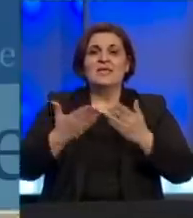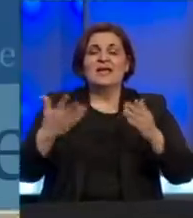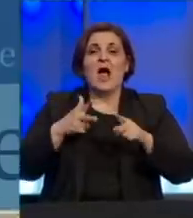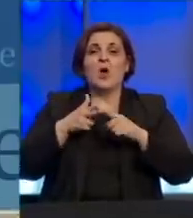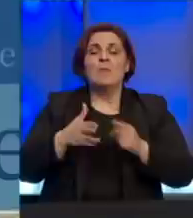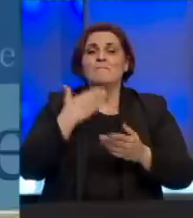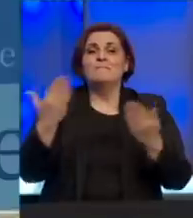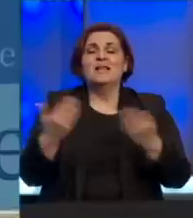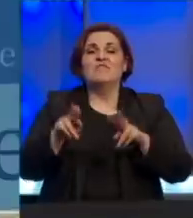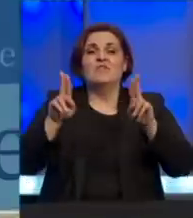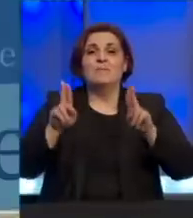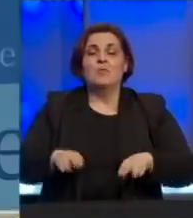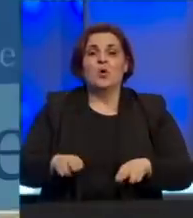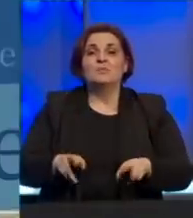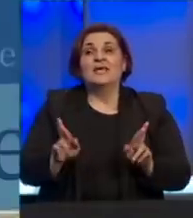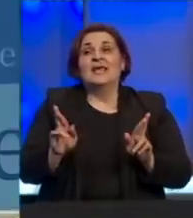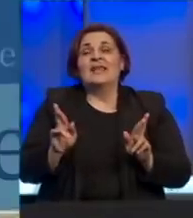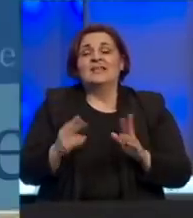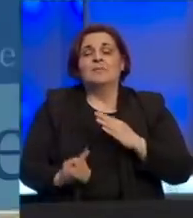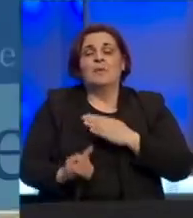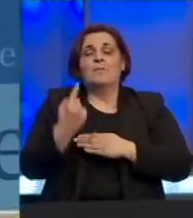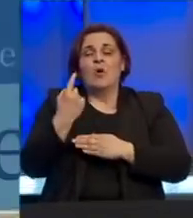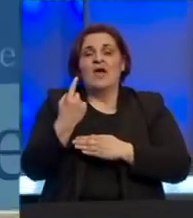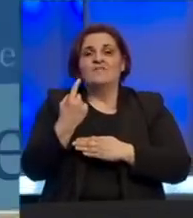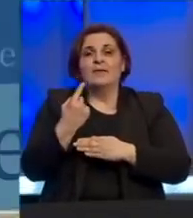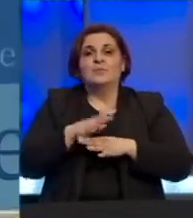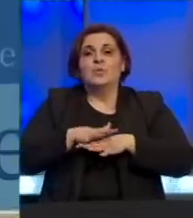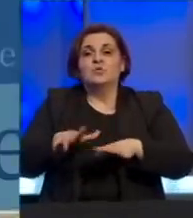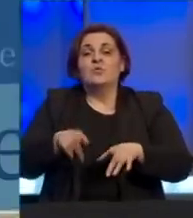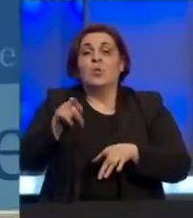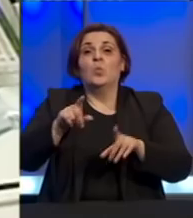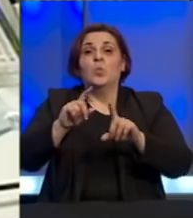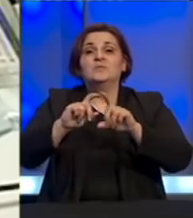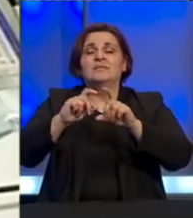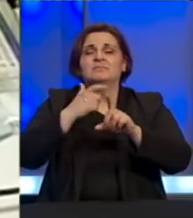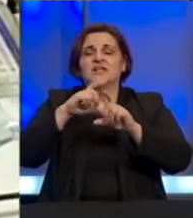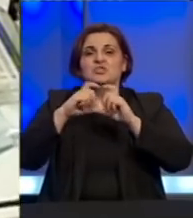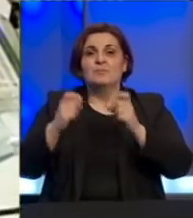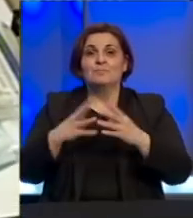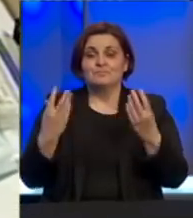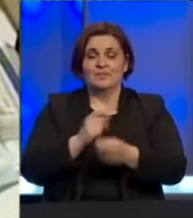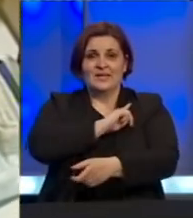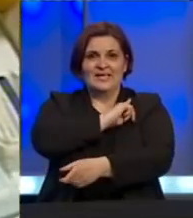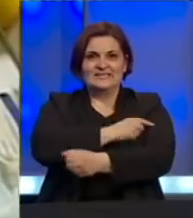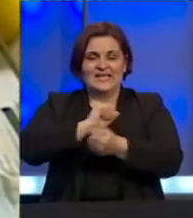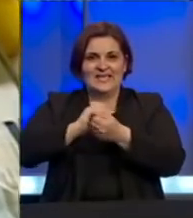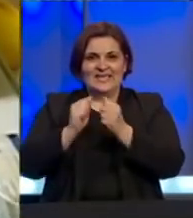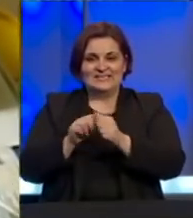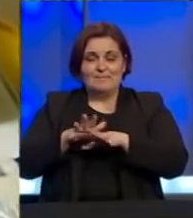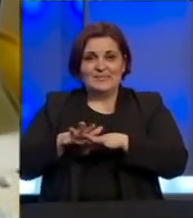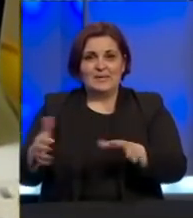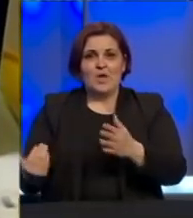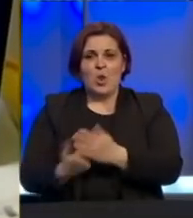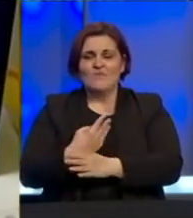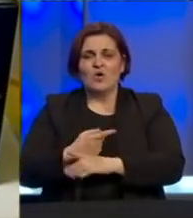spriječili bilo kakvu mogućnost, nadamo se nastanka epidemije u nekoj od ovih ustanova. Kada se zajedničkim snagama izborimo sa epidemijom